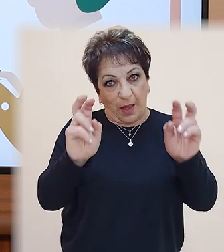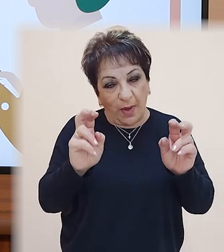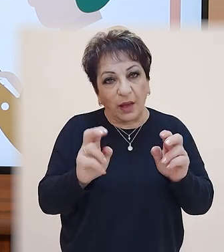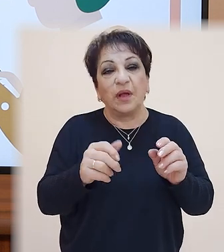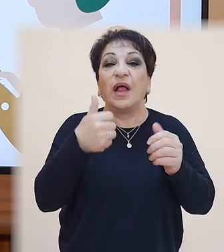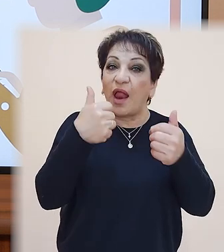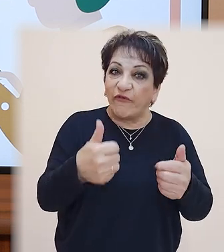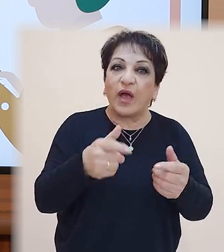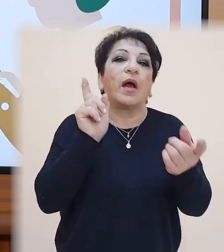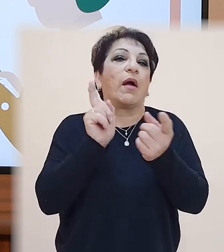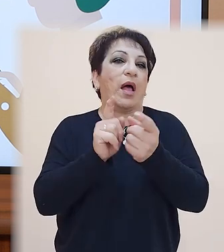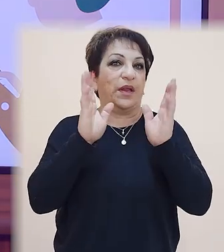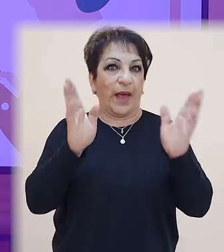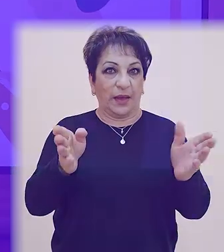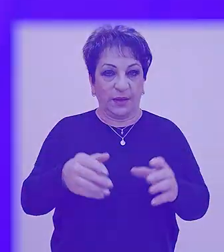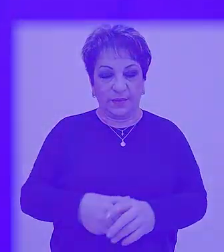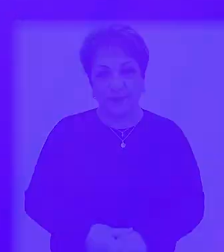լավ եղեք կհանդիպենք։